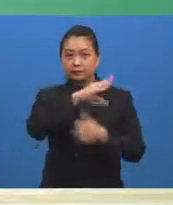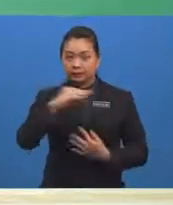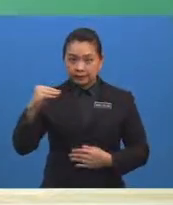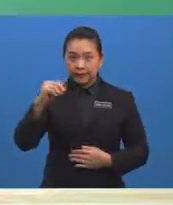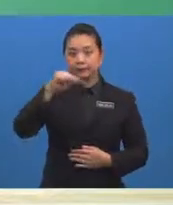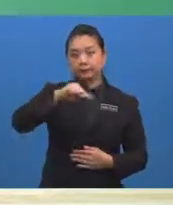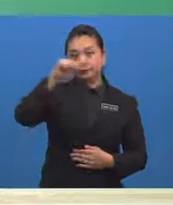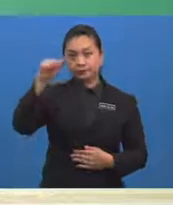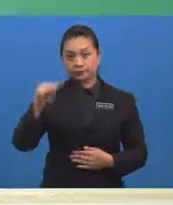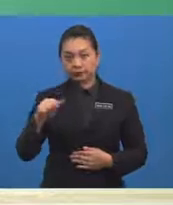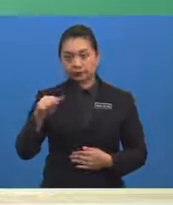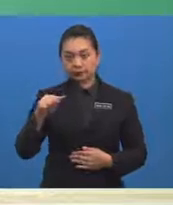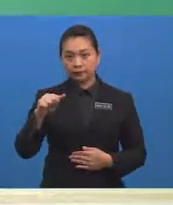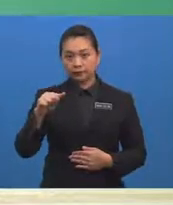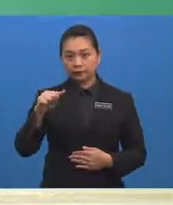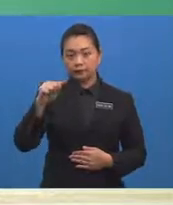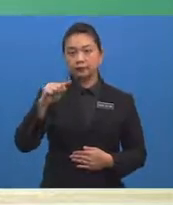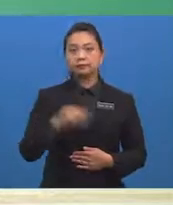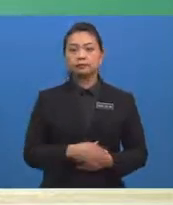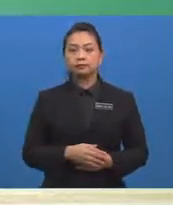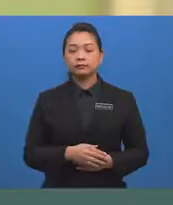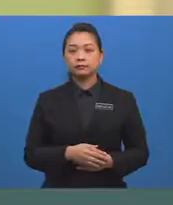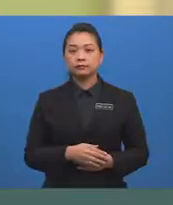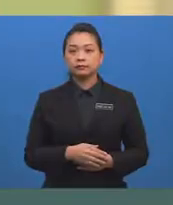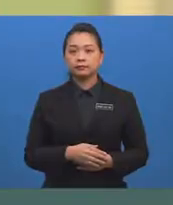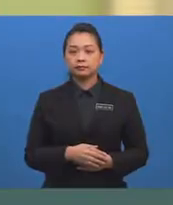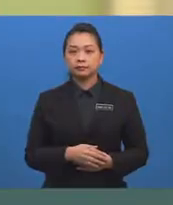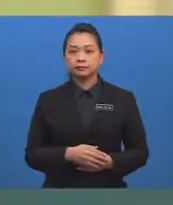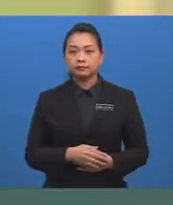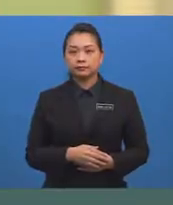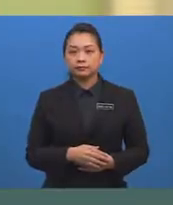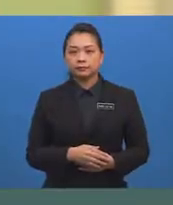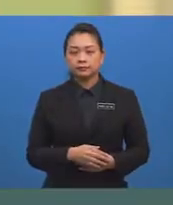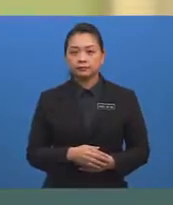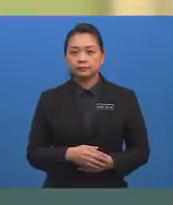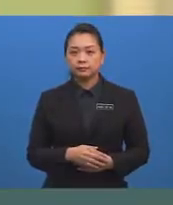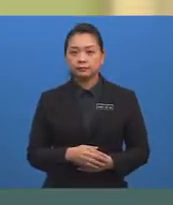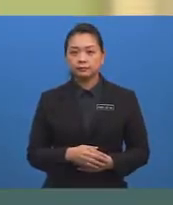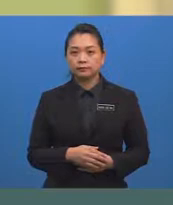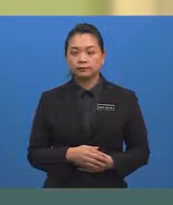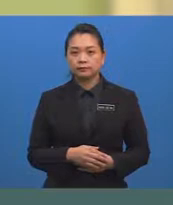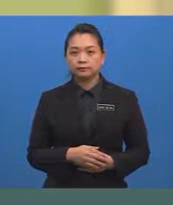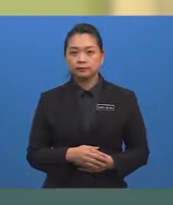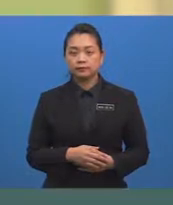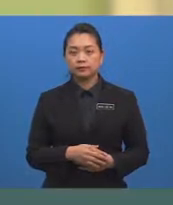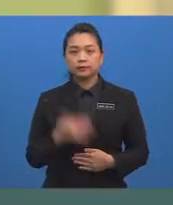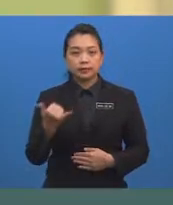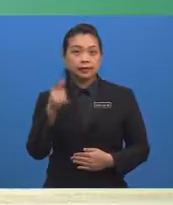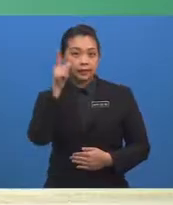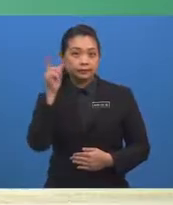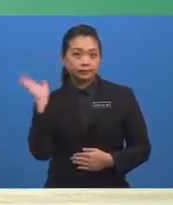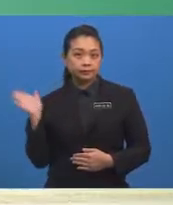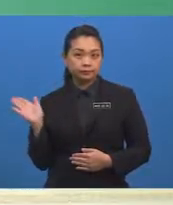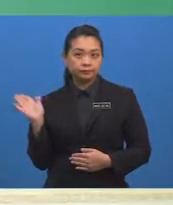yang bermaksud dan Mari sama-sama kita fahami contoh yang akan diberikan